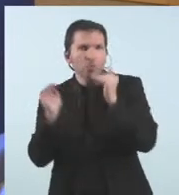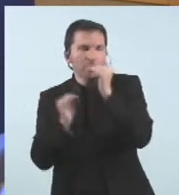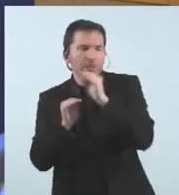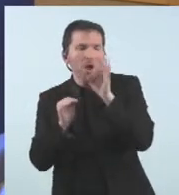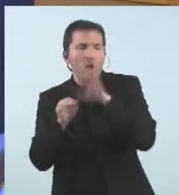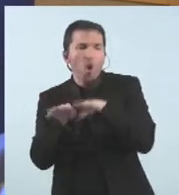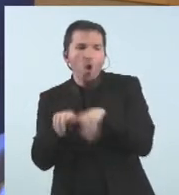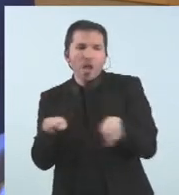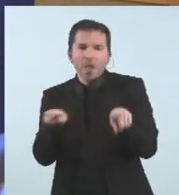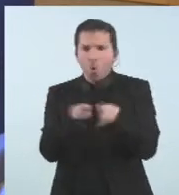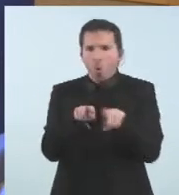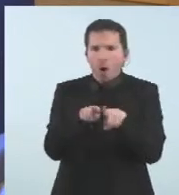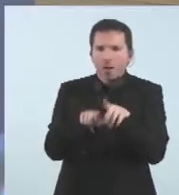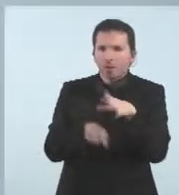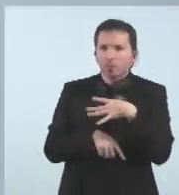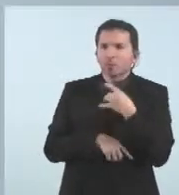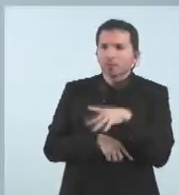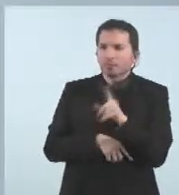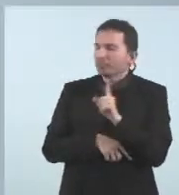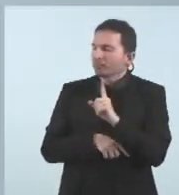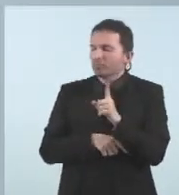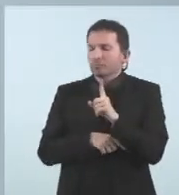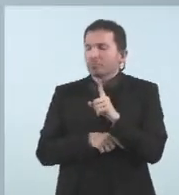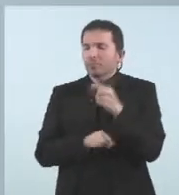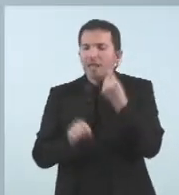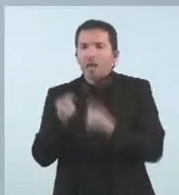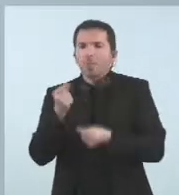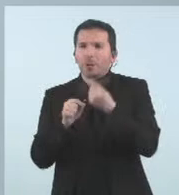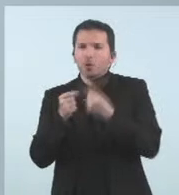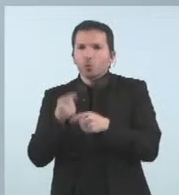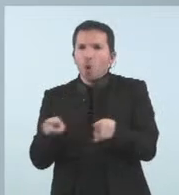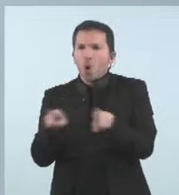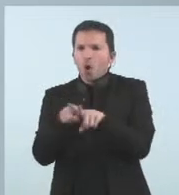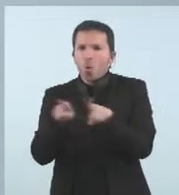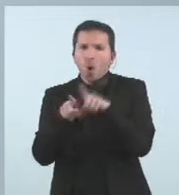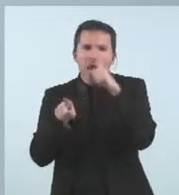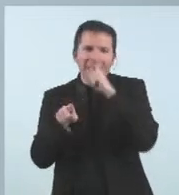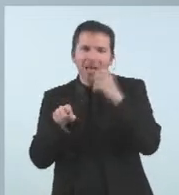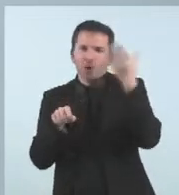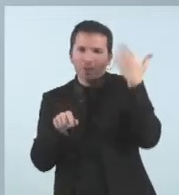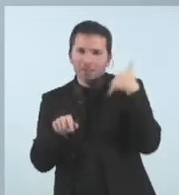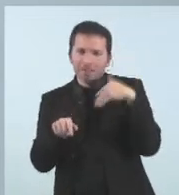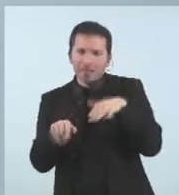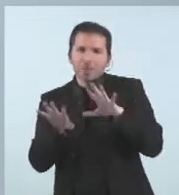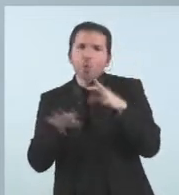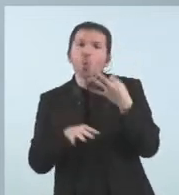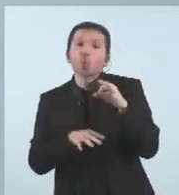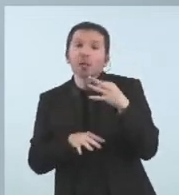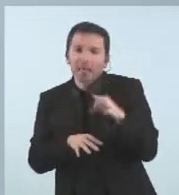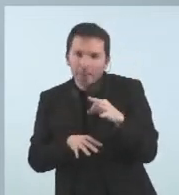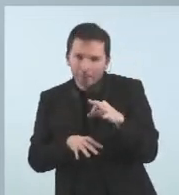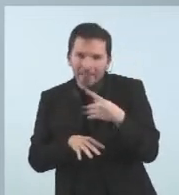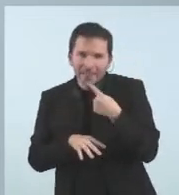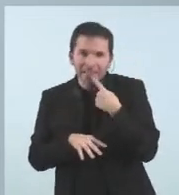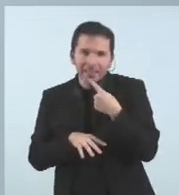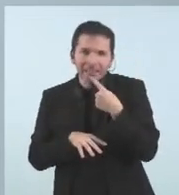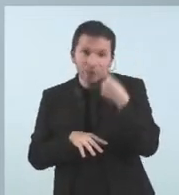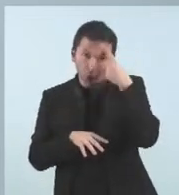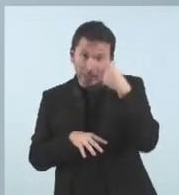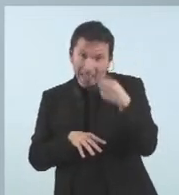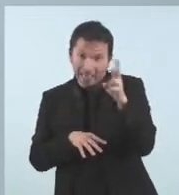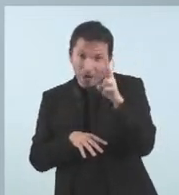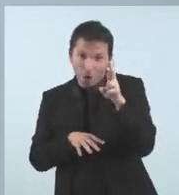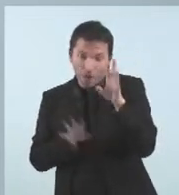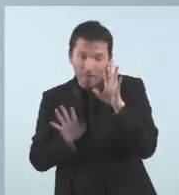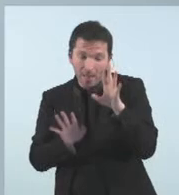no ho he apuntat bé es manté el pressupost respecte de l'any passat el que sí que pot ser fet l'incís de recordar que l'any passat